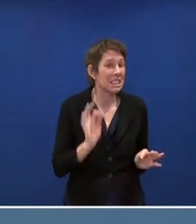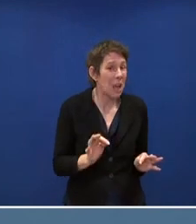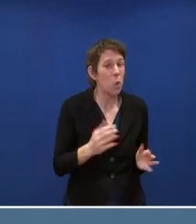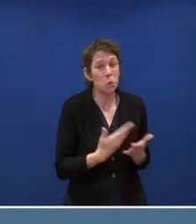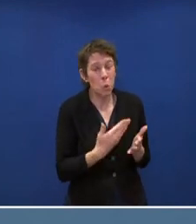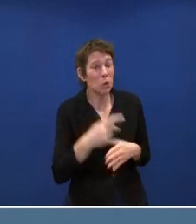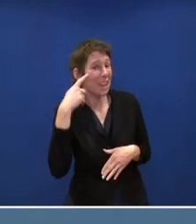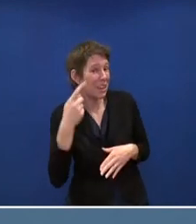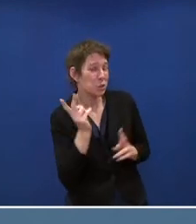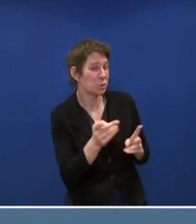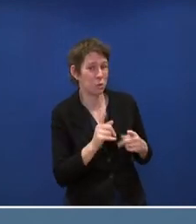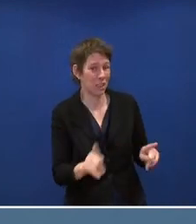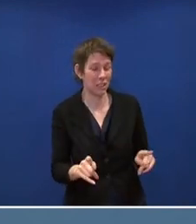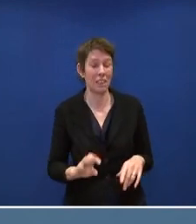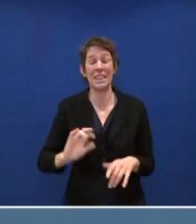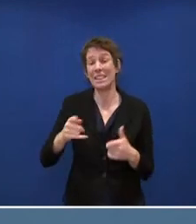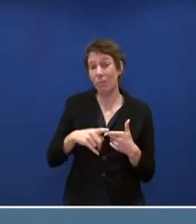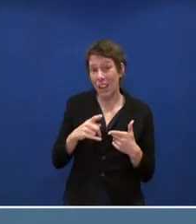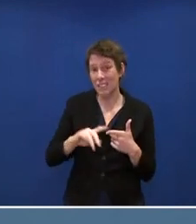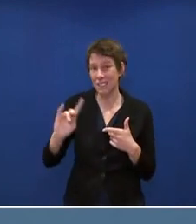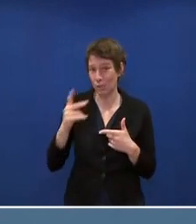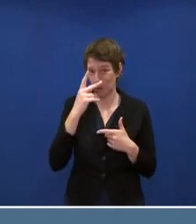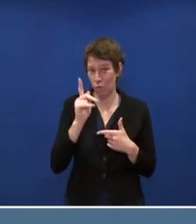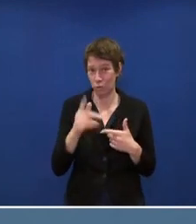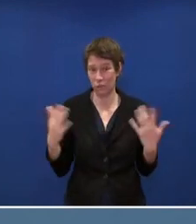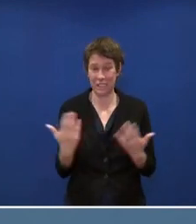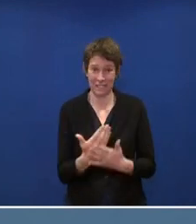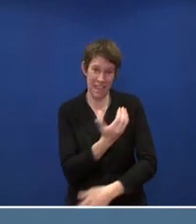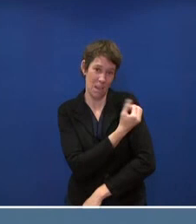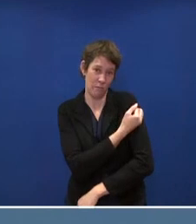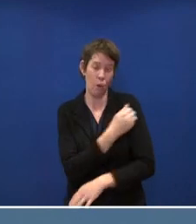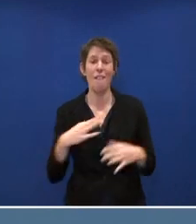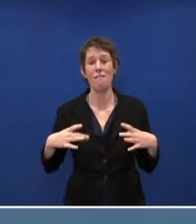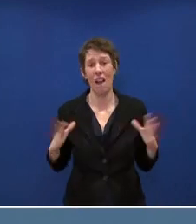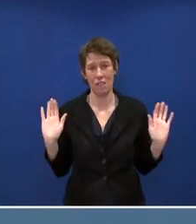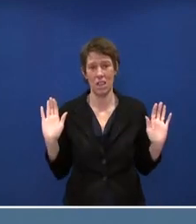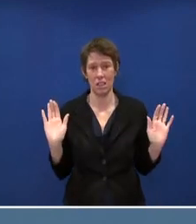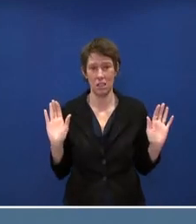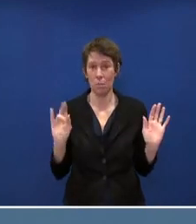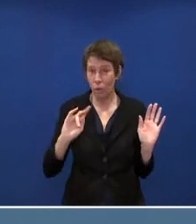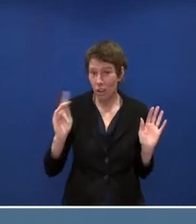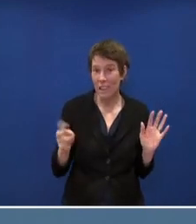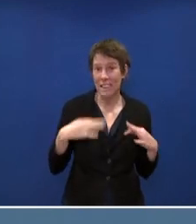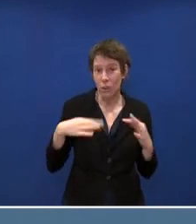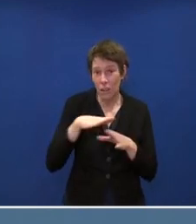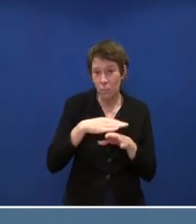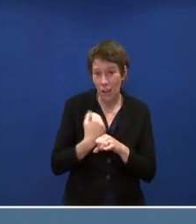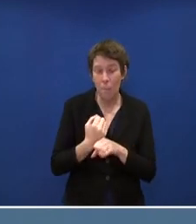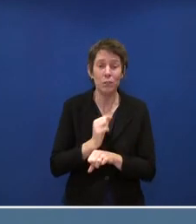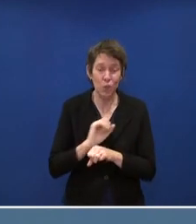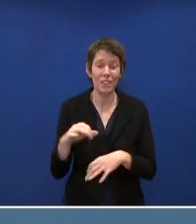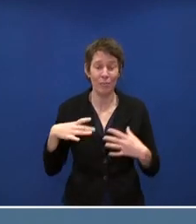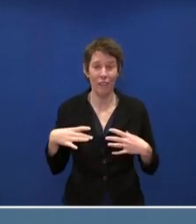Und B, diese Impfung ist eine freiwillige Impfung, auch für diejenigen, die im Gesundheitswesen